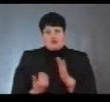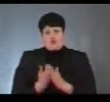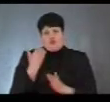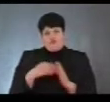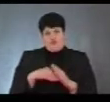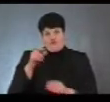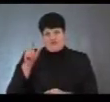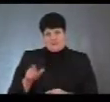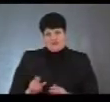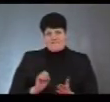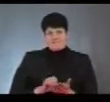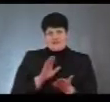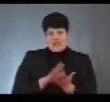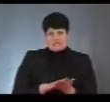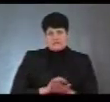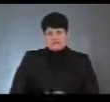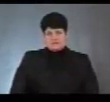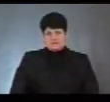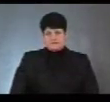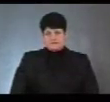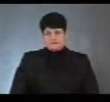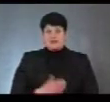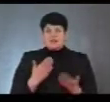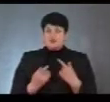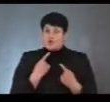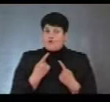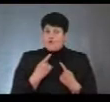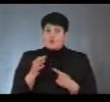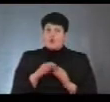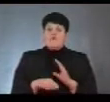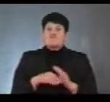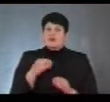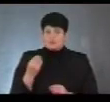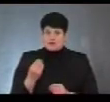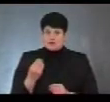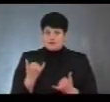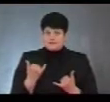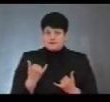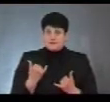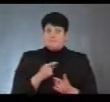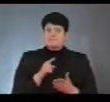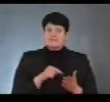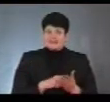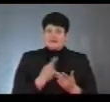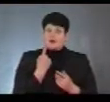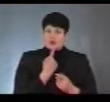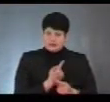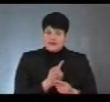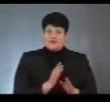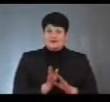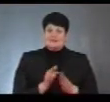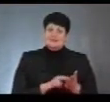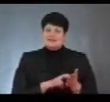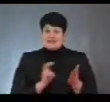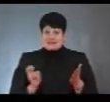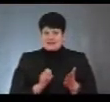реєстр, якщо така ситуація має місце. Якщо ми говоримо саме про вибори, тобто, тут одне питання, коли це зняття з реєстрації